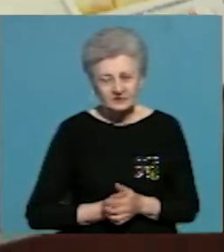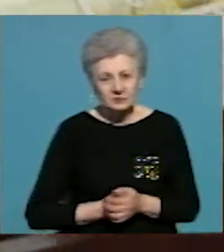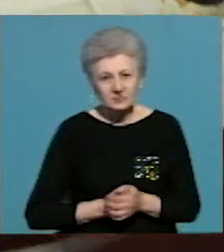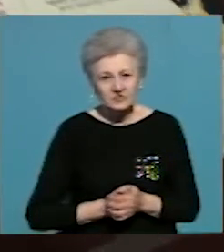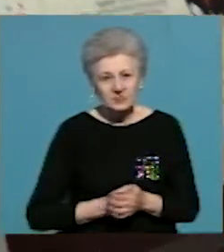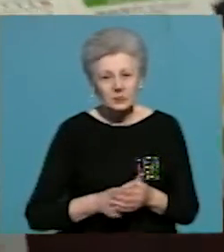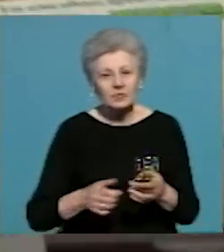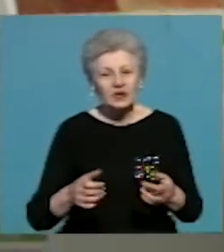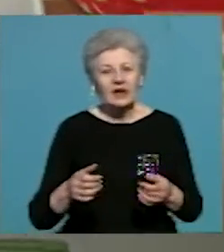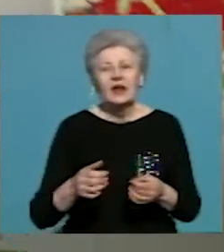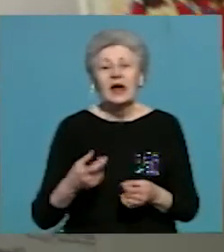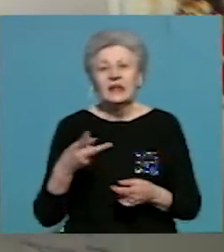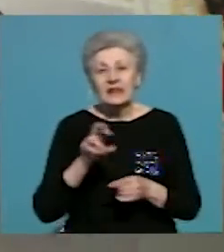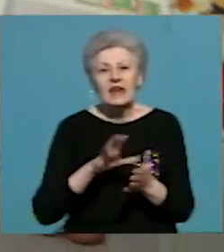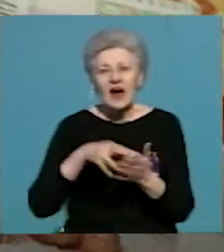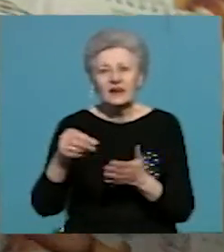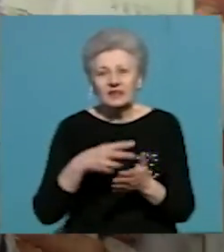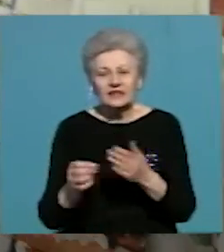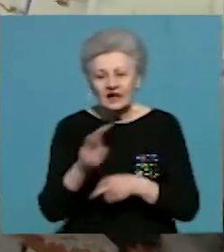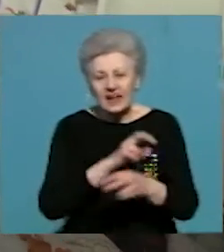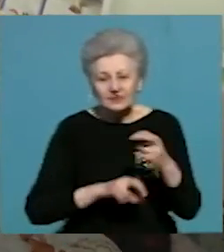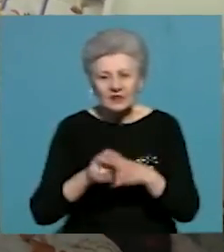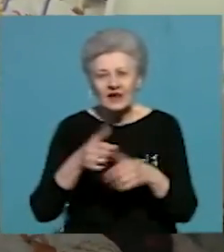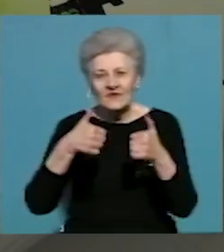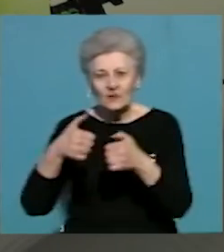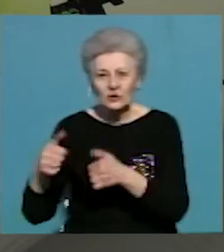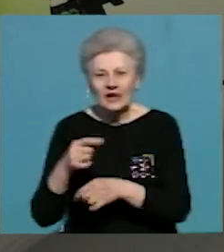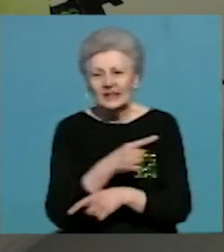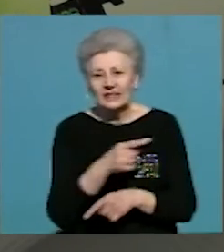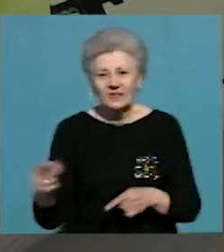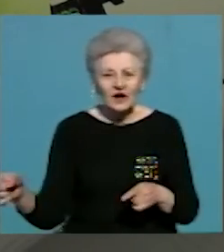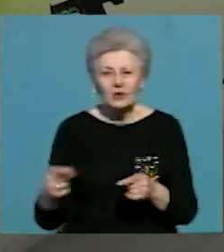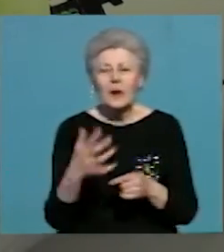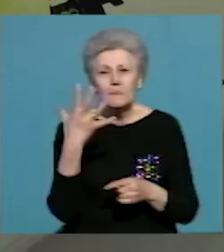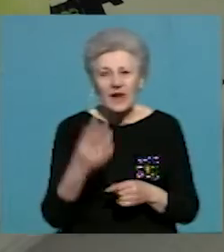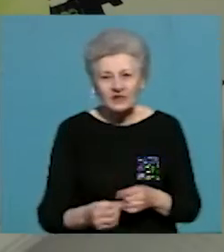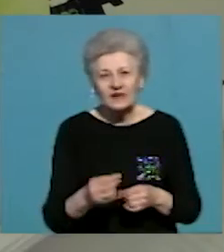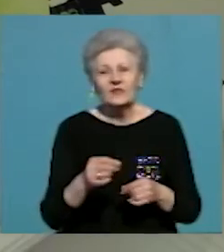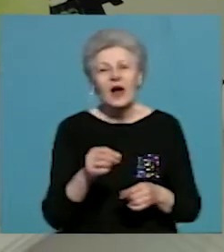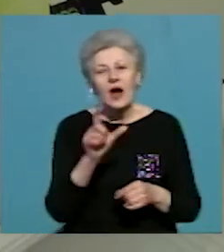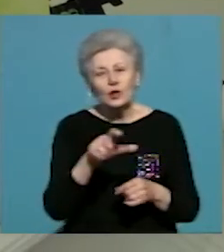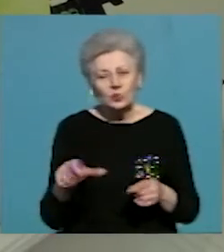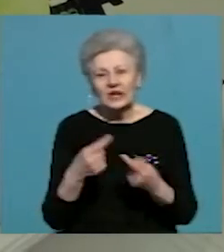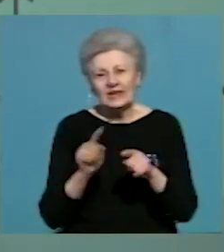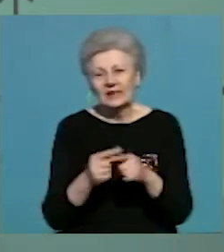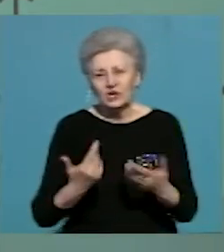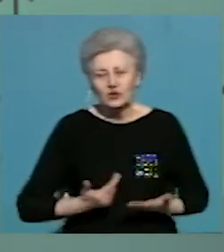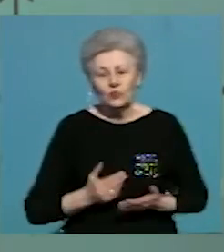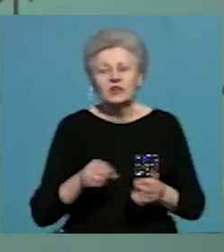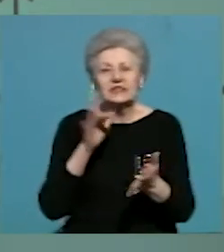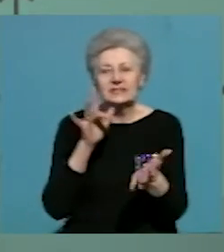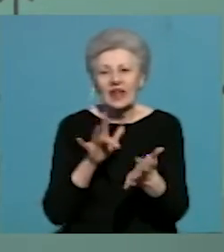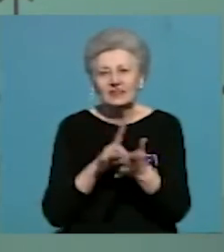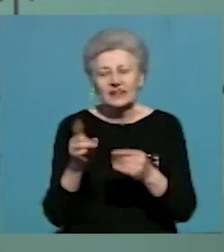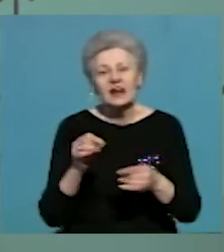Сьомки фото для календаря тривали впродовж трьох днів. 13 дітей сфотографували з тваринами, які живуть в центрі стерилізації